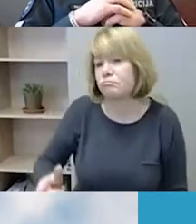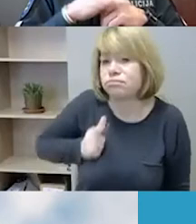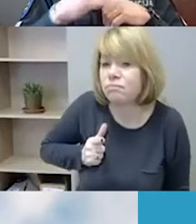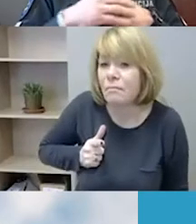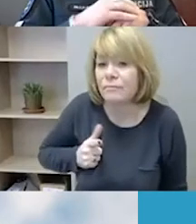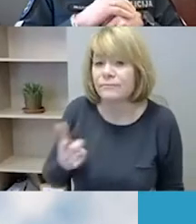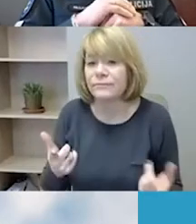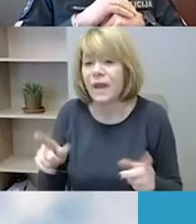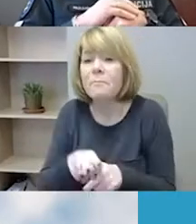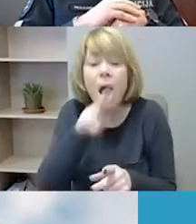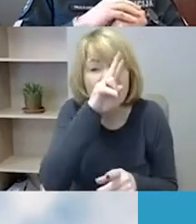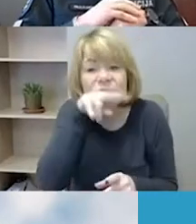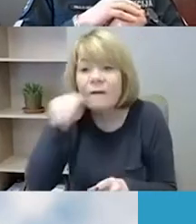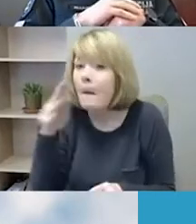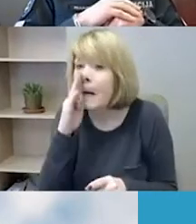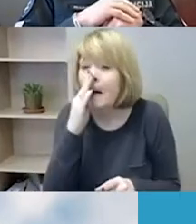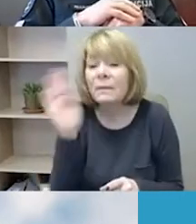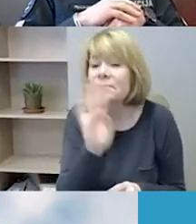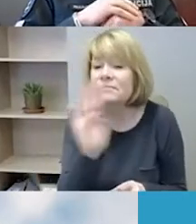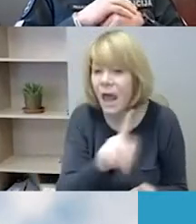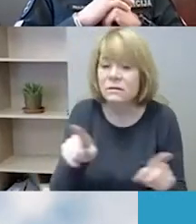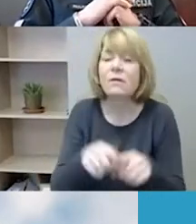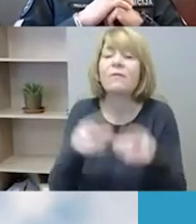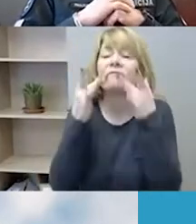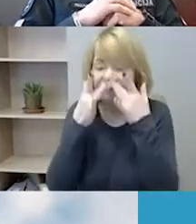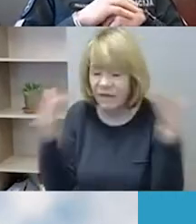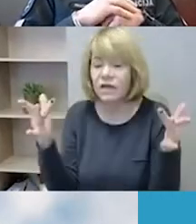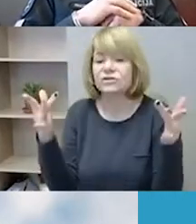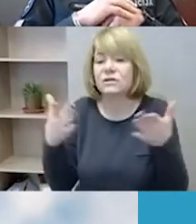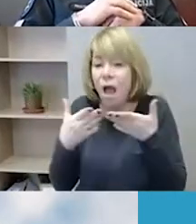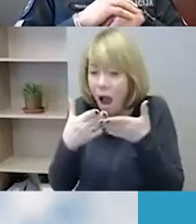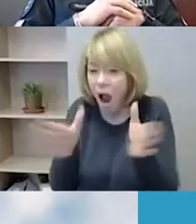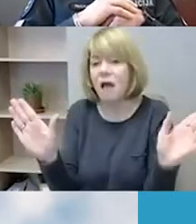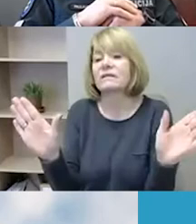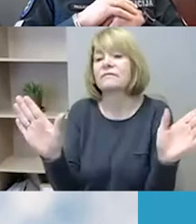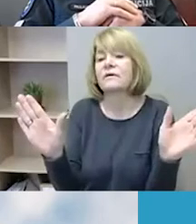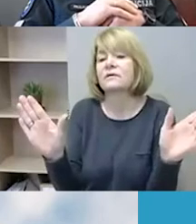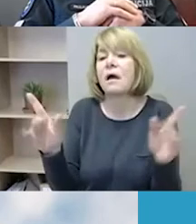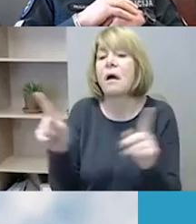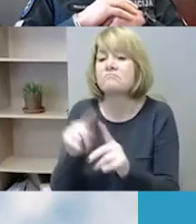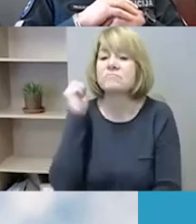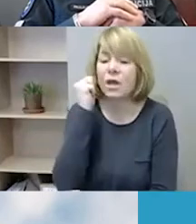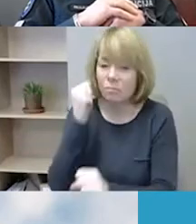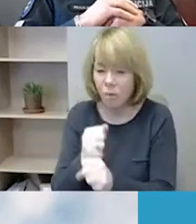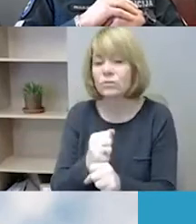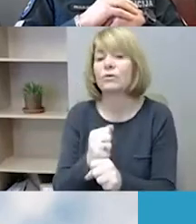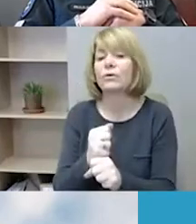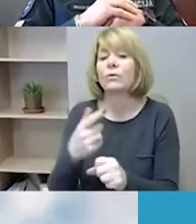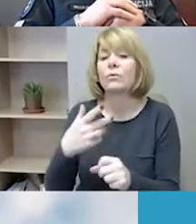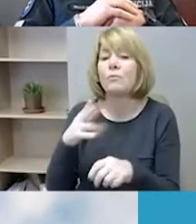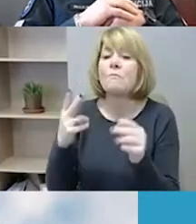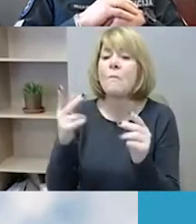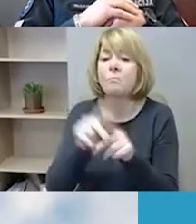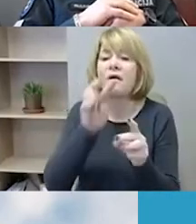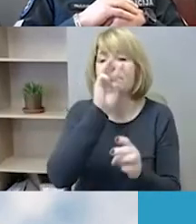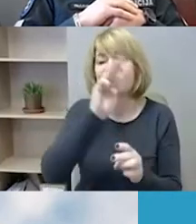žvalgybinio pobūdžio, o tiesiog viešas, atviras mūsų pareigūnų buvimas internetinėje erdvėje, kur mes galėtume